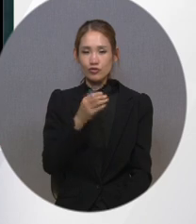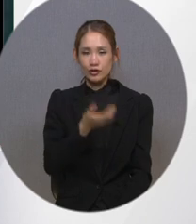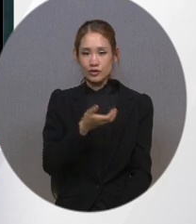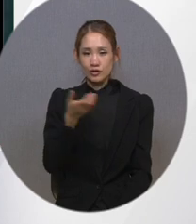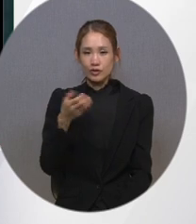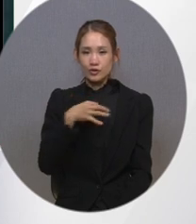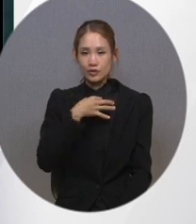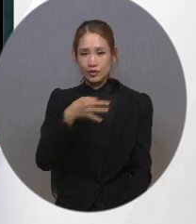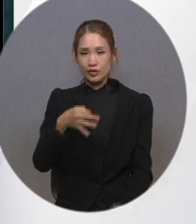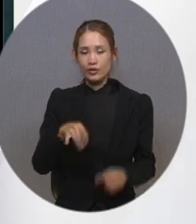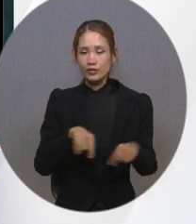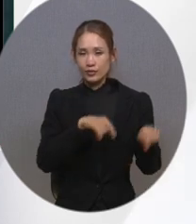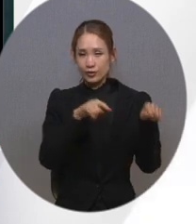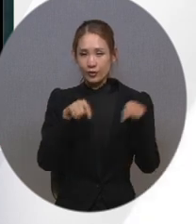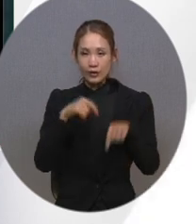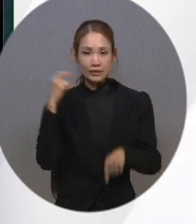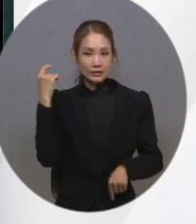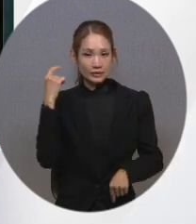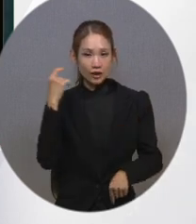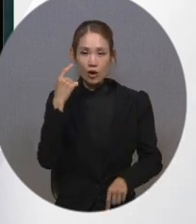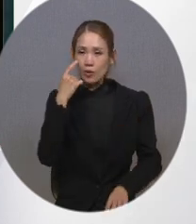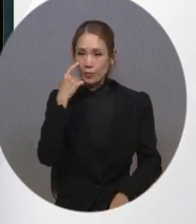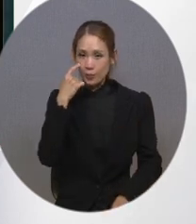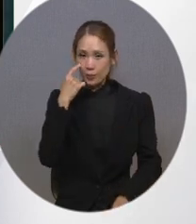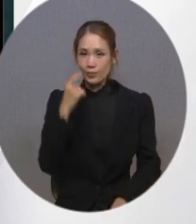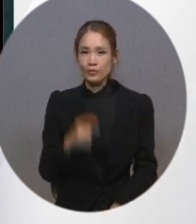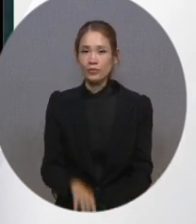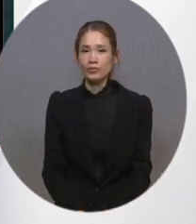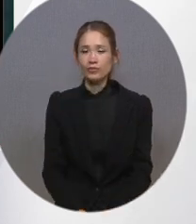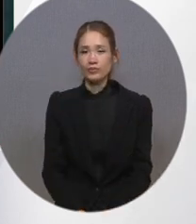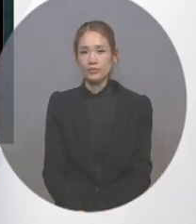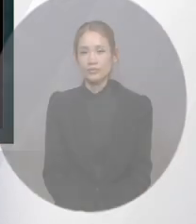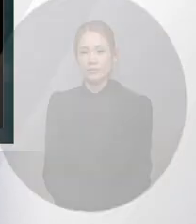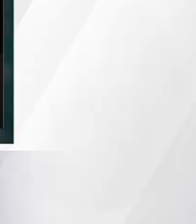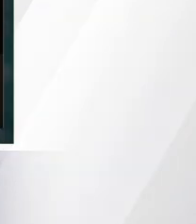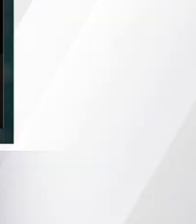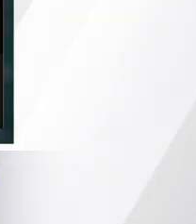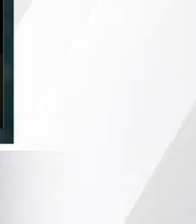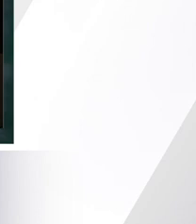시연 음성을 들어보겠습니다. 시각 청각 장애인 설정